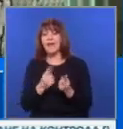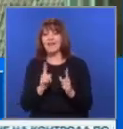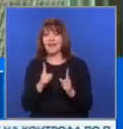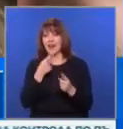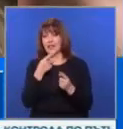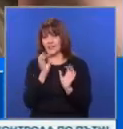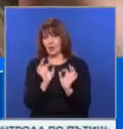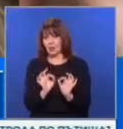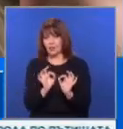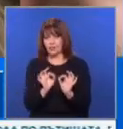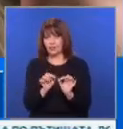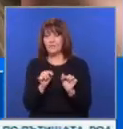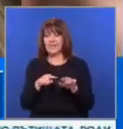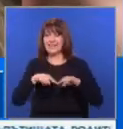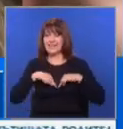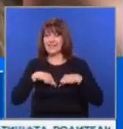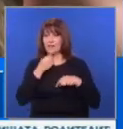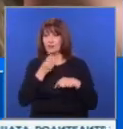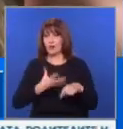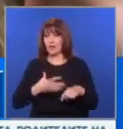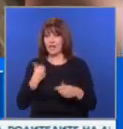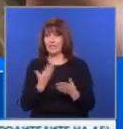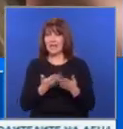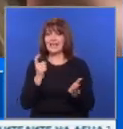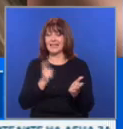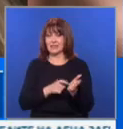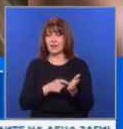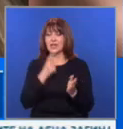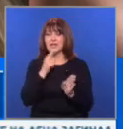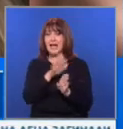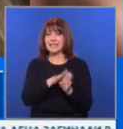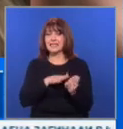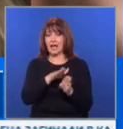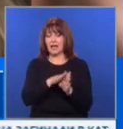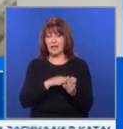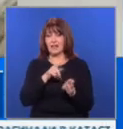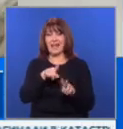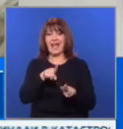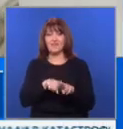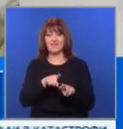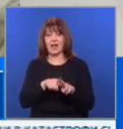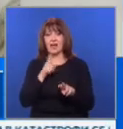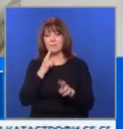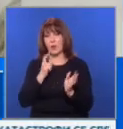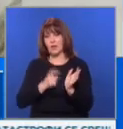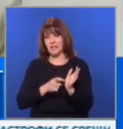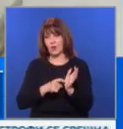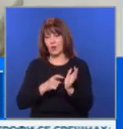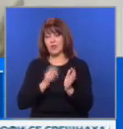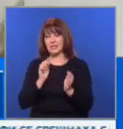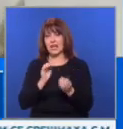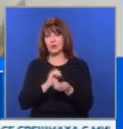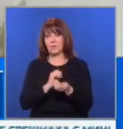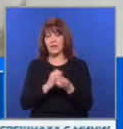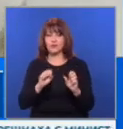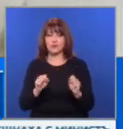къде точно. Днес съдът в Благоевград издаде заповед за закрила на Ивана по закона за домашното насилие. Това обаче не успокоява момичето, което